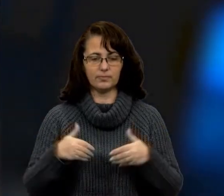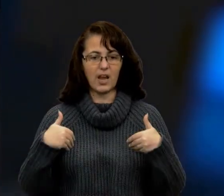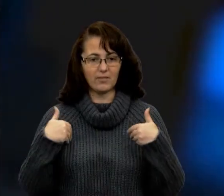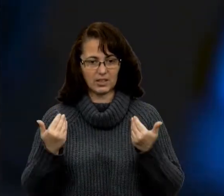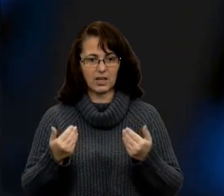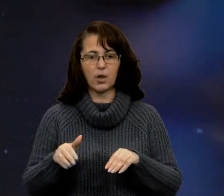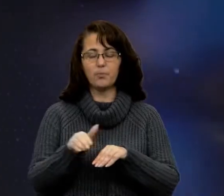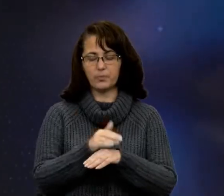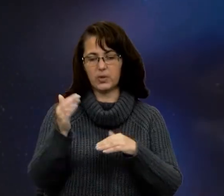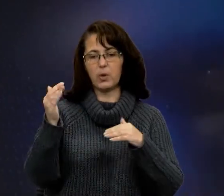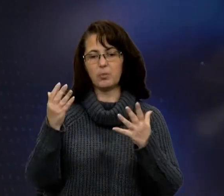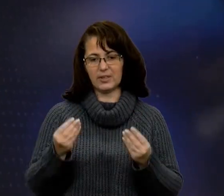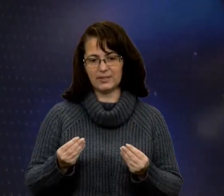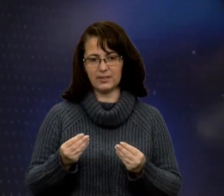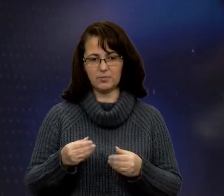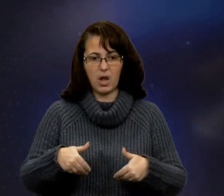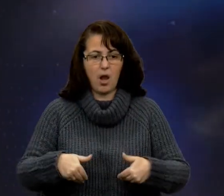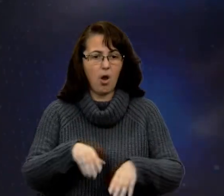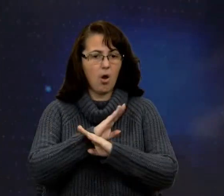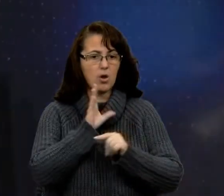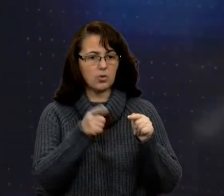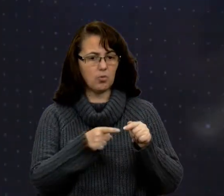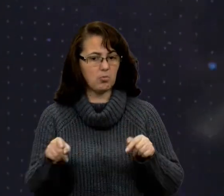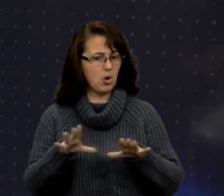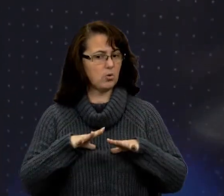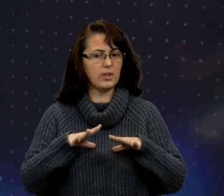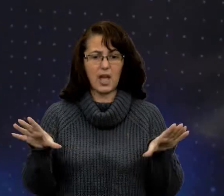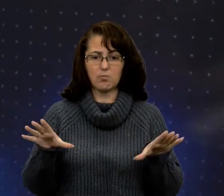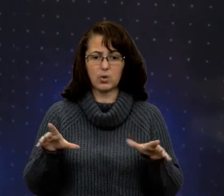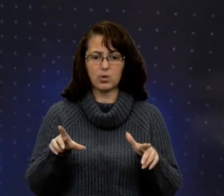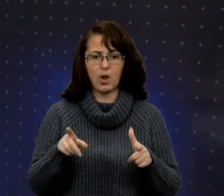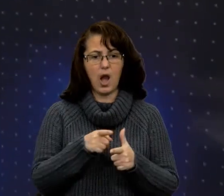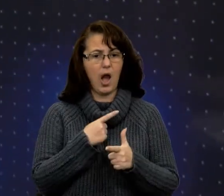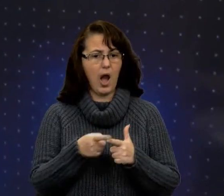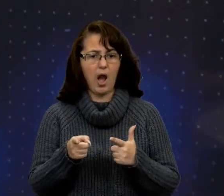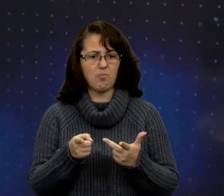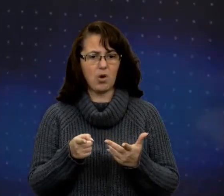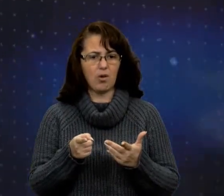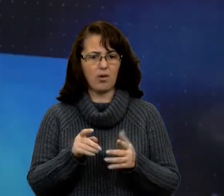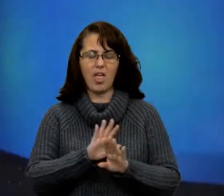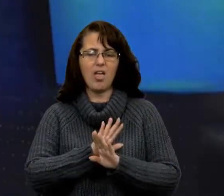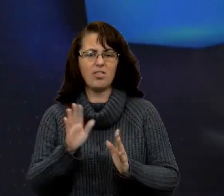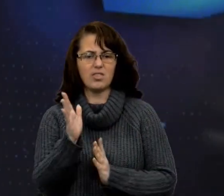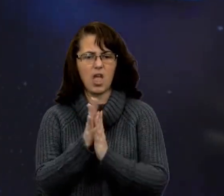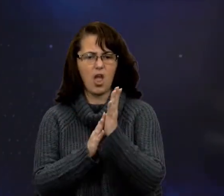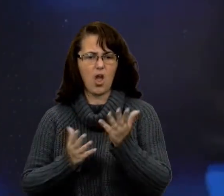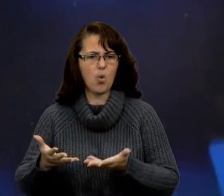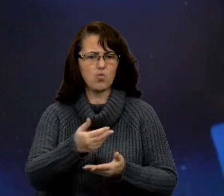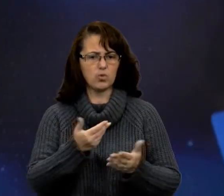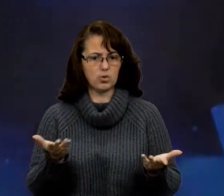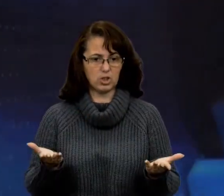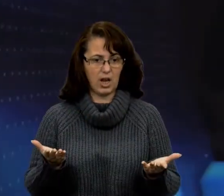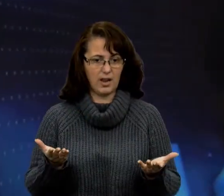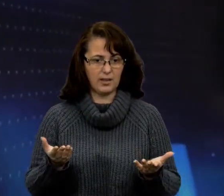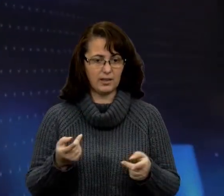Доброго дня. Голодомору взагалі не було, або якщо й був, то хіба не врожай. Ці слова передають один із